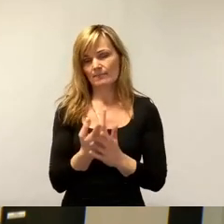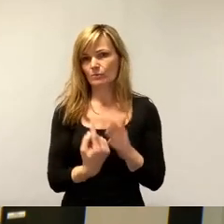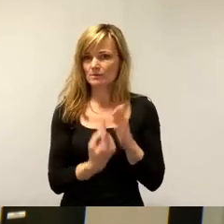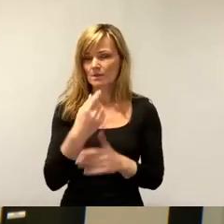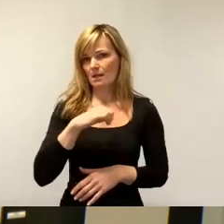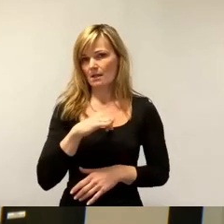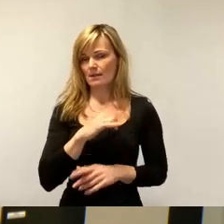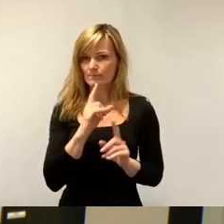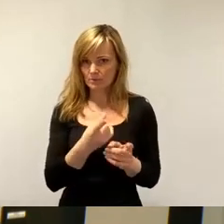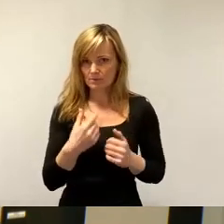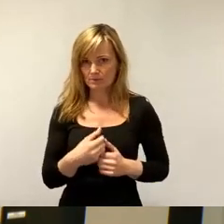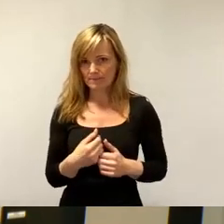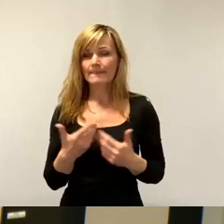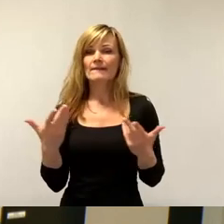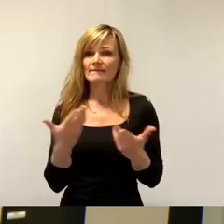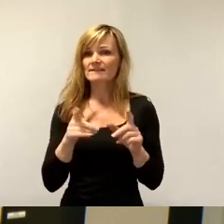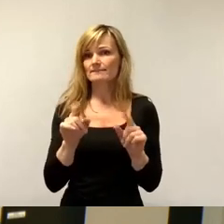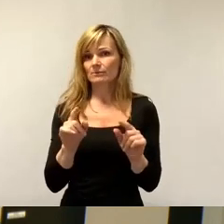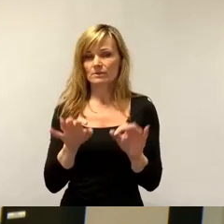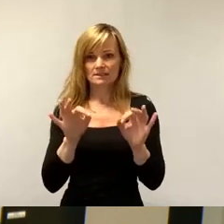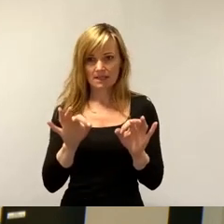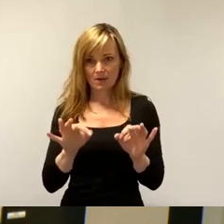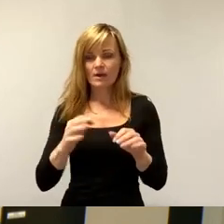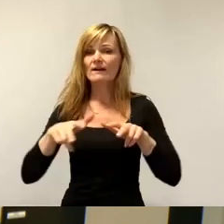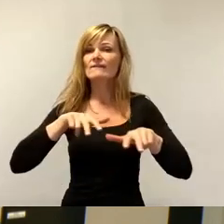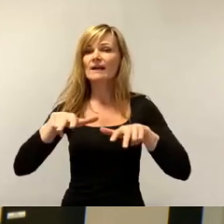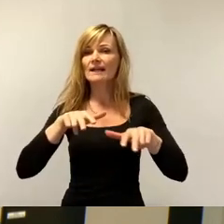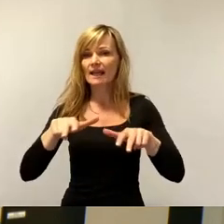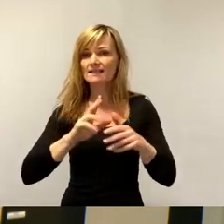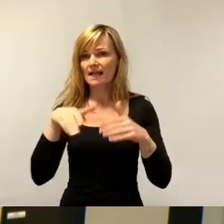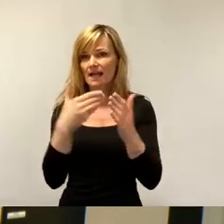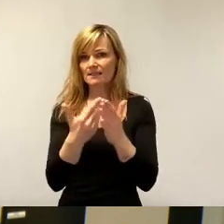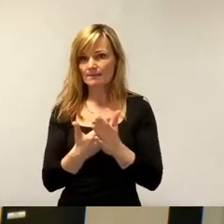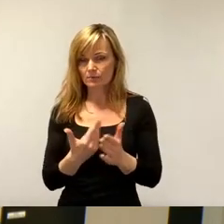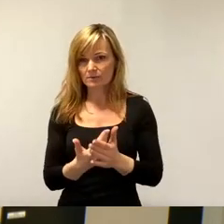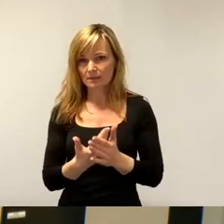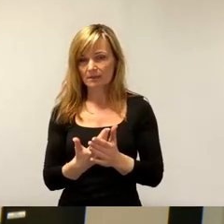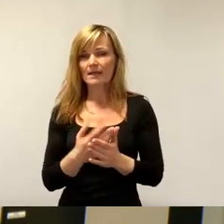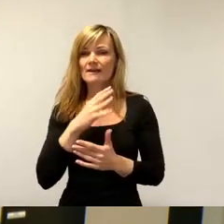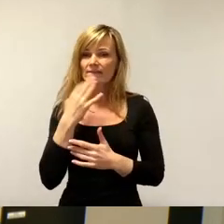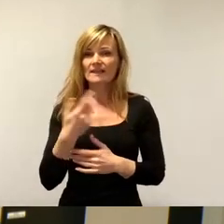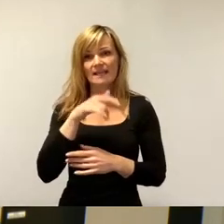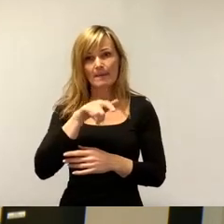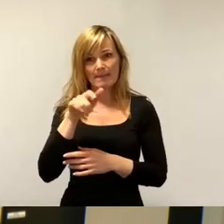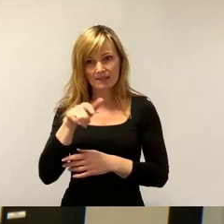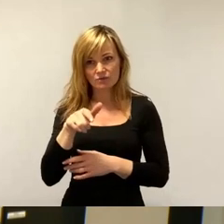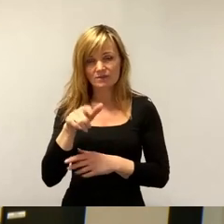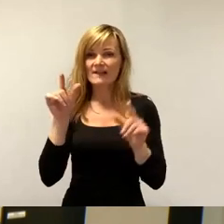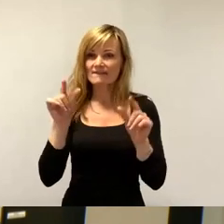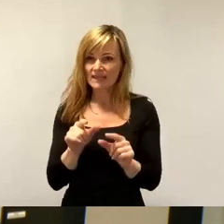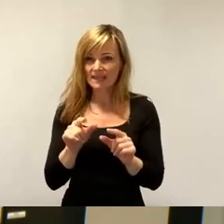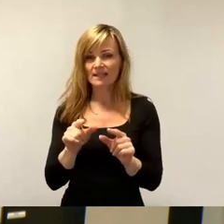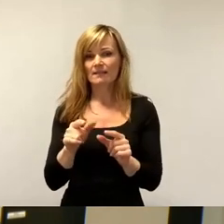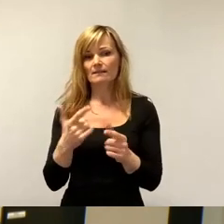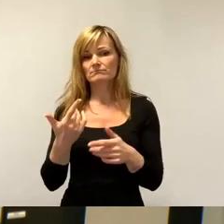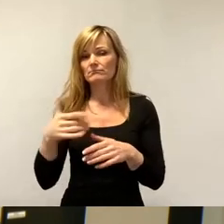es müssen Verkehrsangebote sein, die möglichst viele Menschen mit wenig Platzverbrauch von A nach B bringen. Und attraktiv